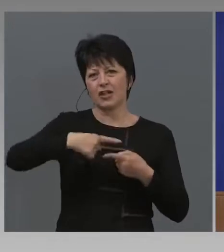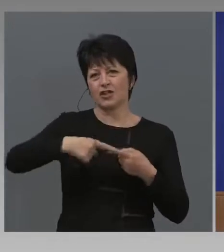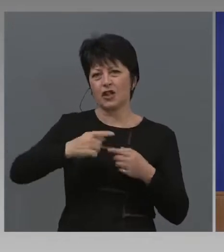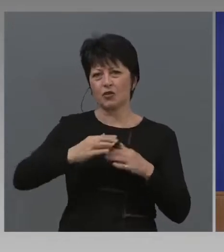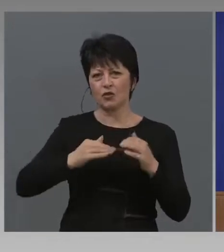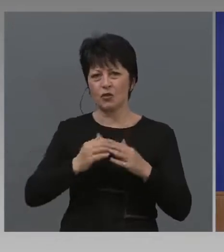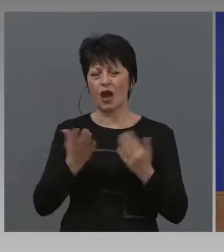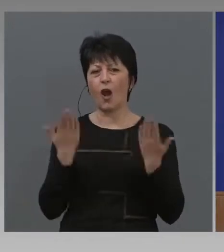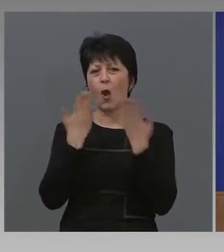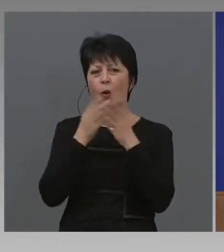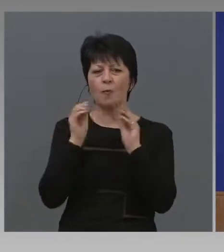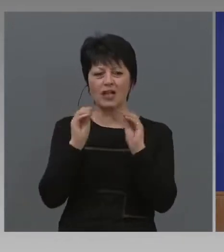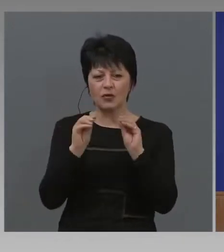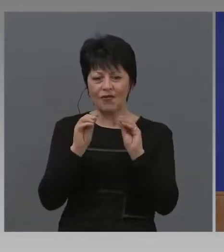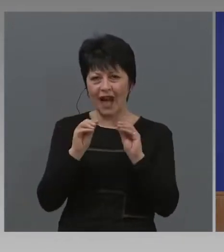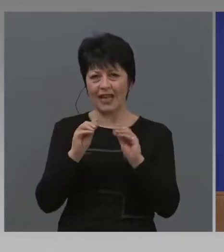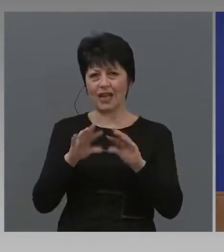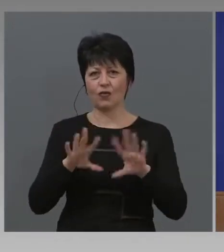образование, ако щете.